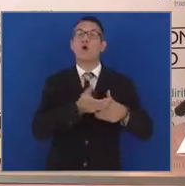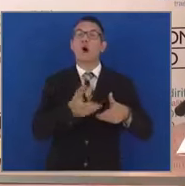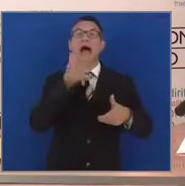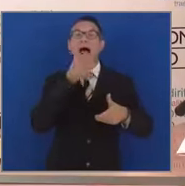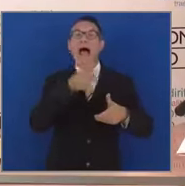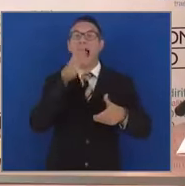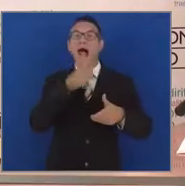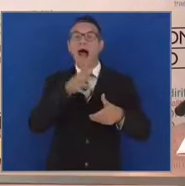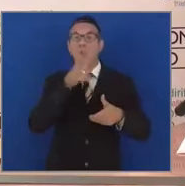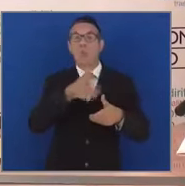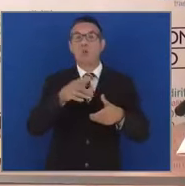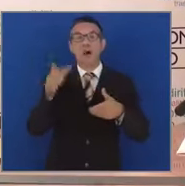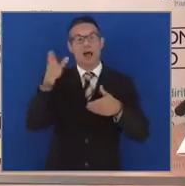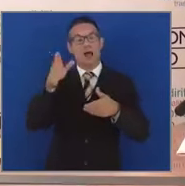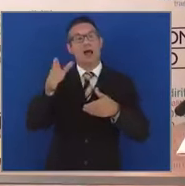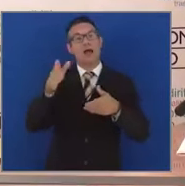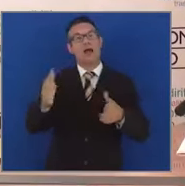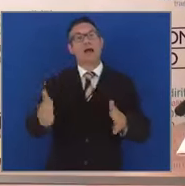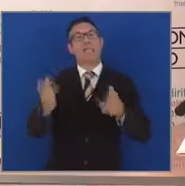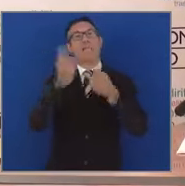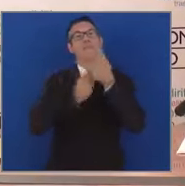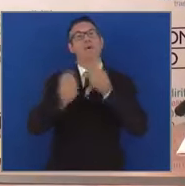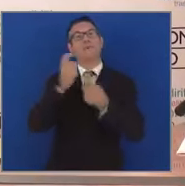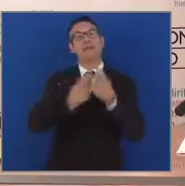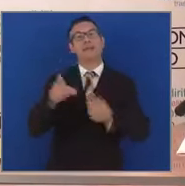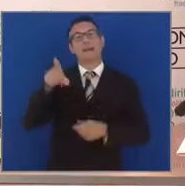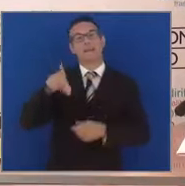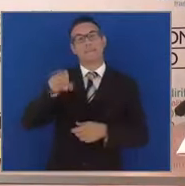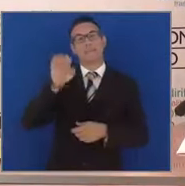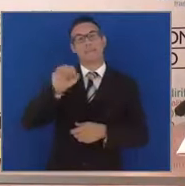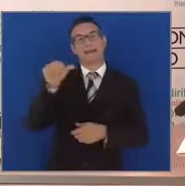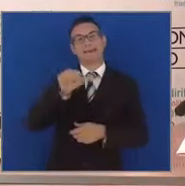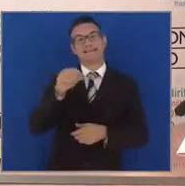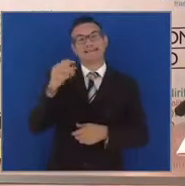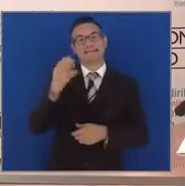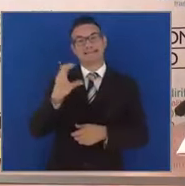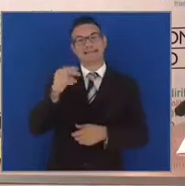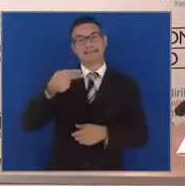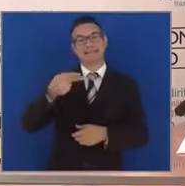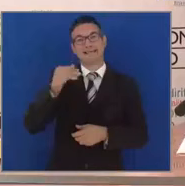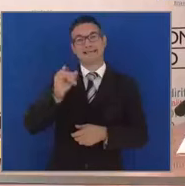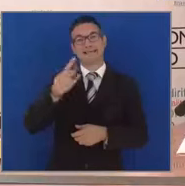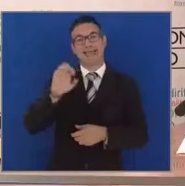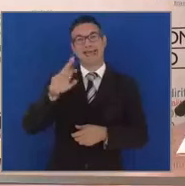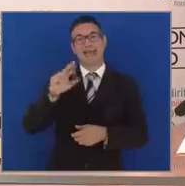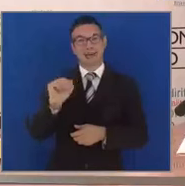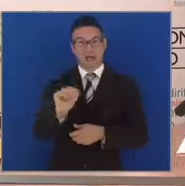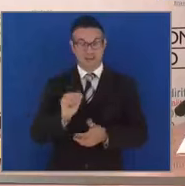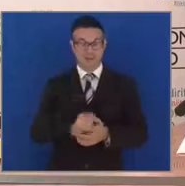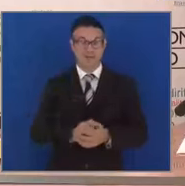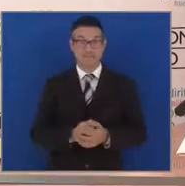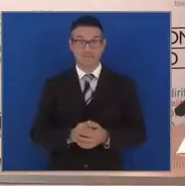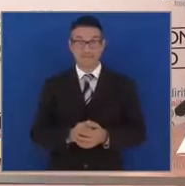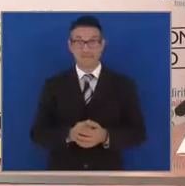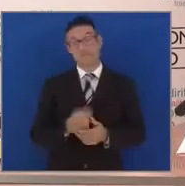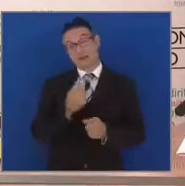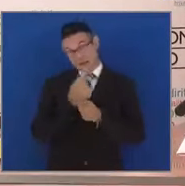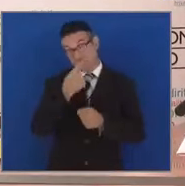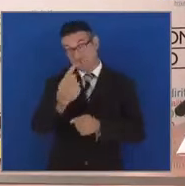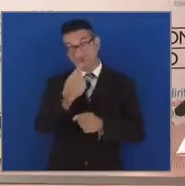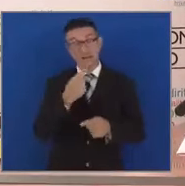Ovviamente io ci tengo a dirlo perché altrimenti domani scoppiano le polemiche. Queste non sono le uniche